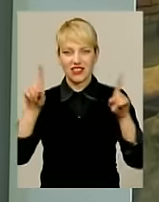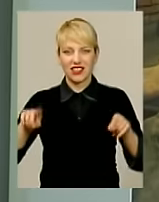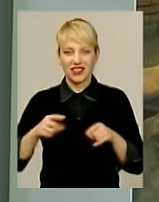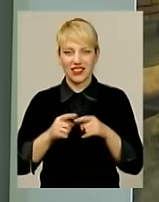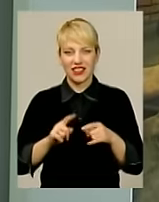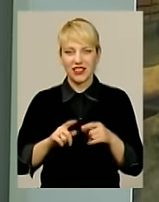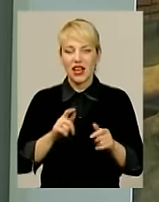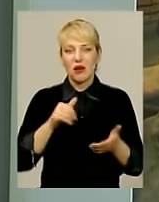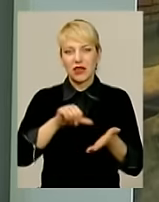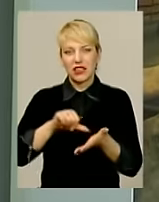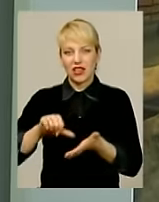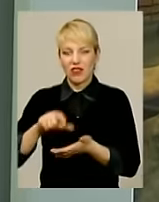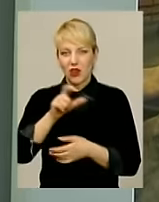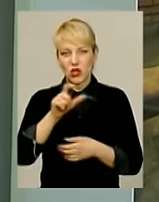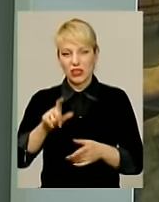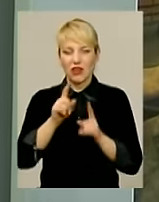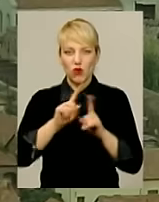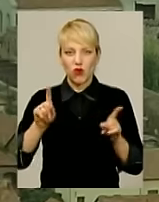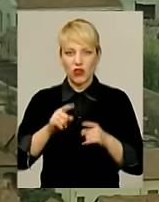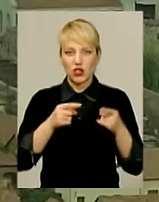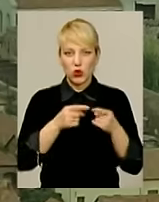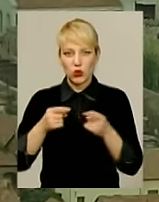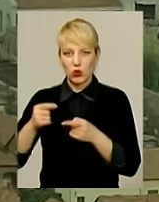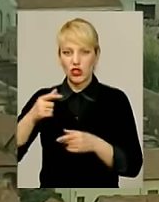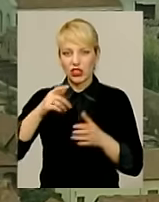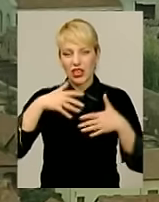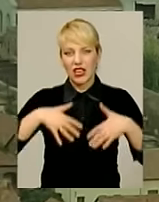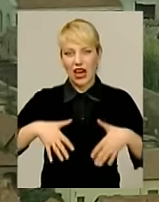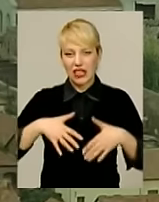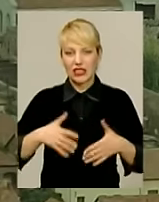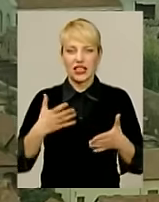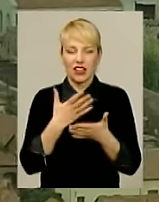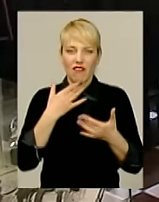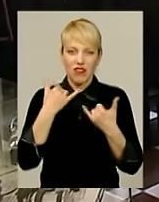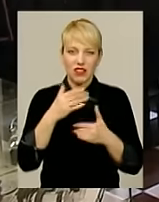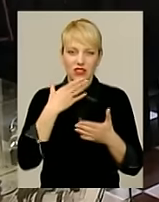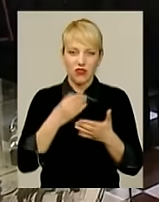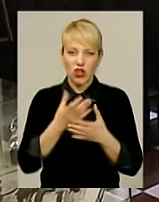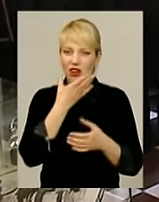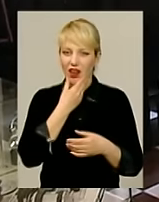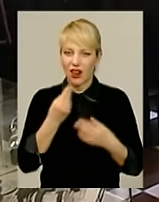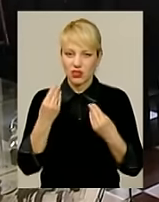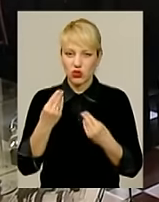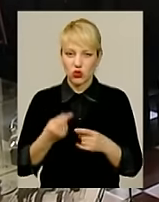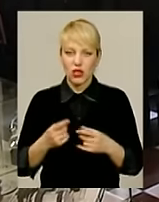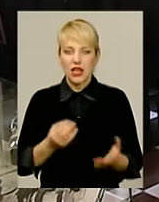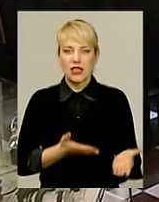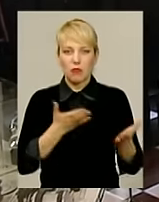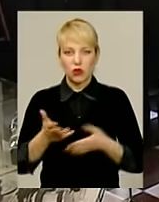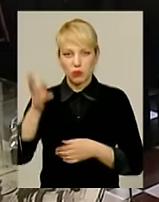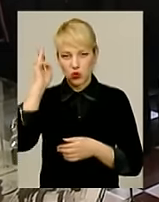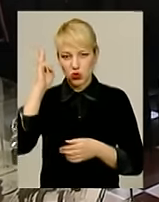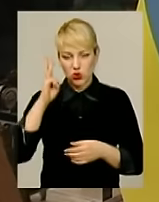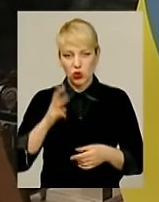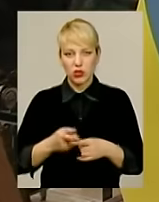Грузії. Представляють глядачам дивовижні куточки країни, яка вразила їх своєю красою і колоритом. На відкриття запрошений і надзвичайний, і повноважний